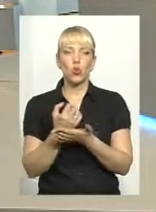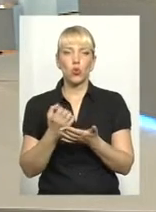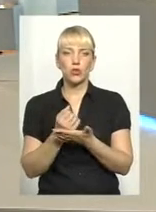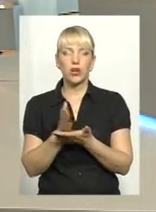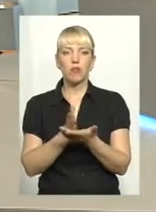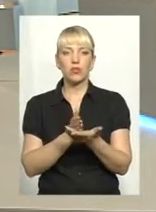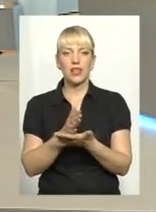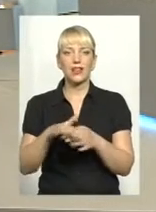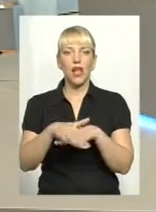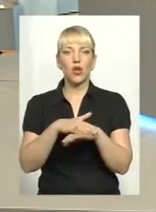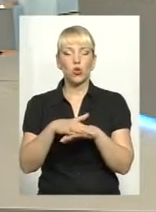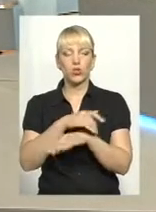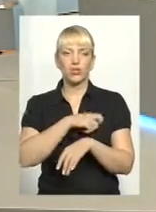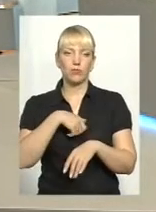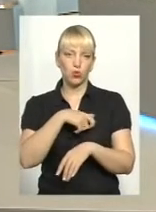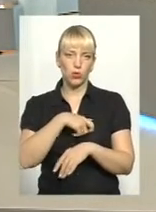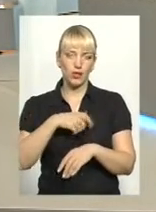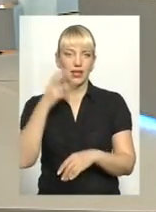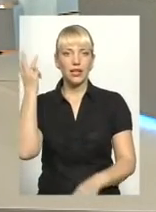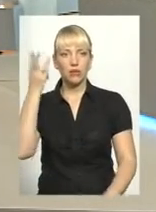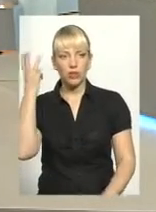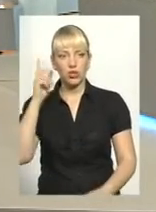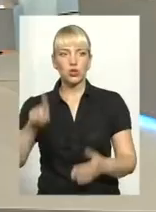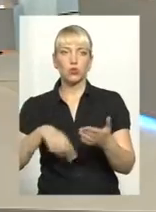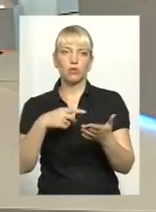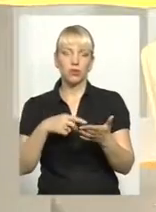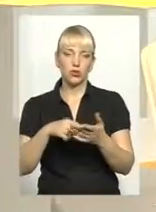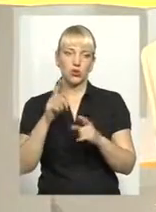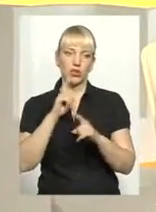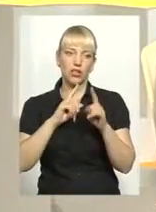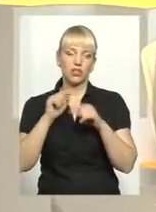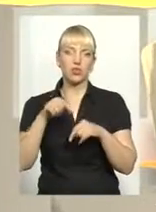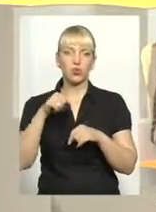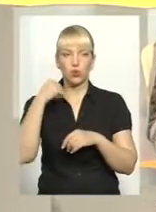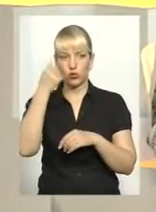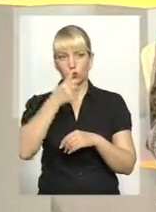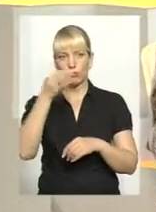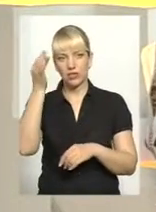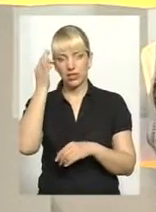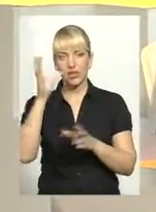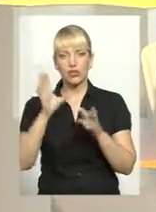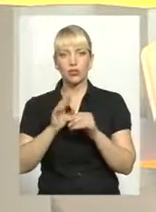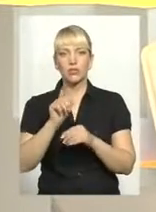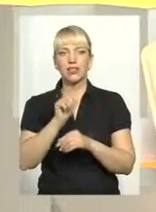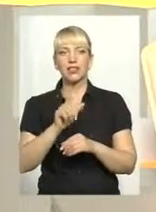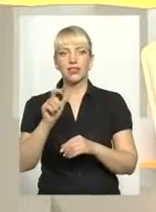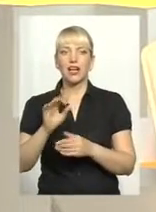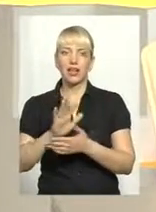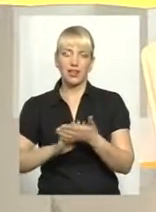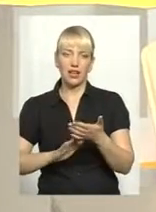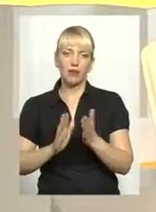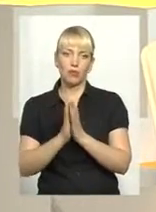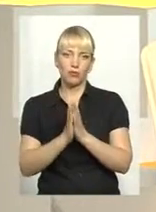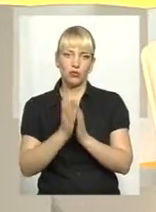народні обранці, депутати Хмельницької міської ради цього року. згадаємо разом з глядачами, а далі я